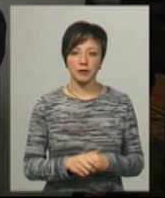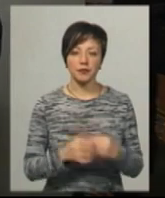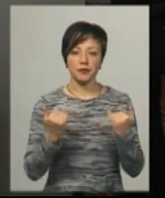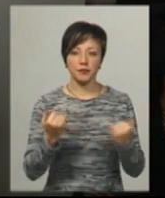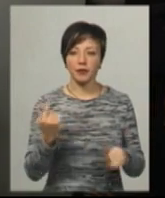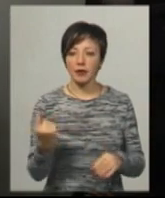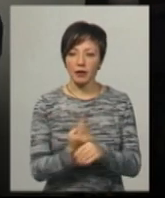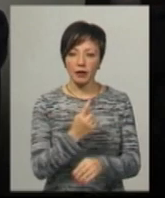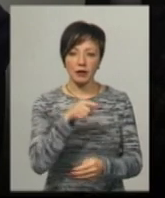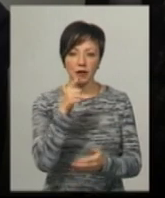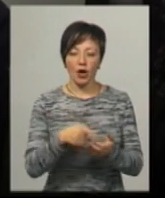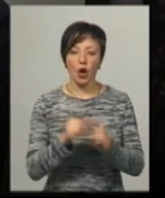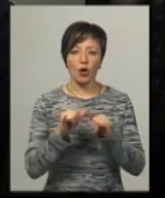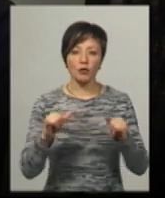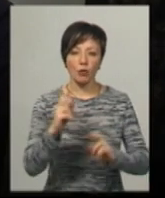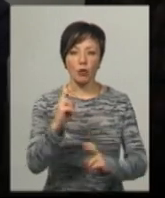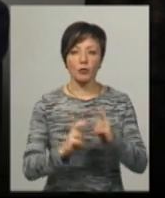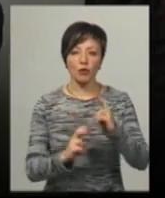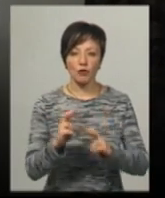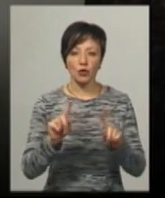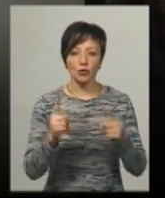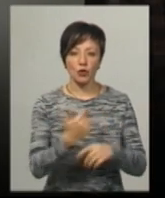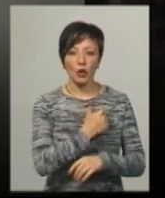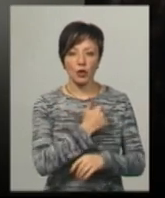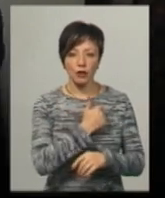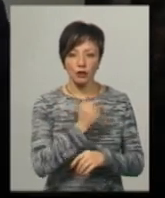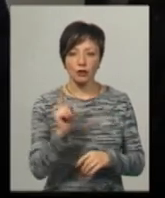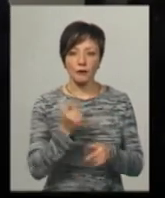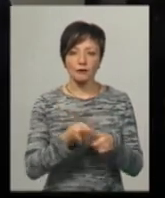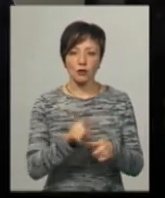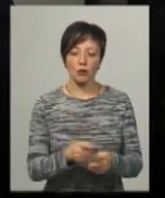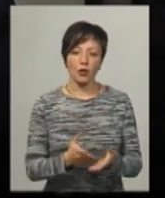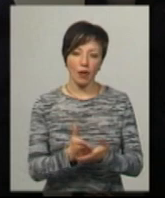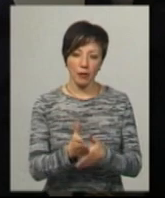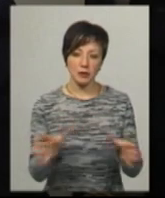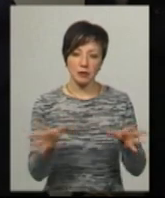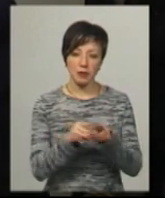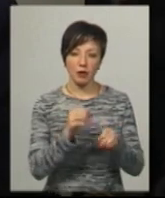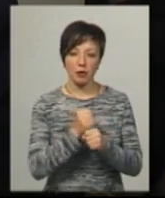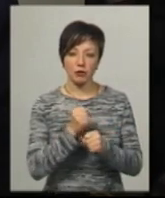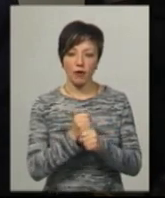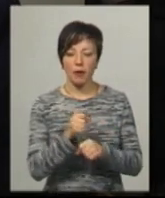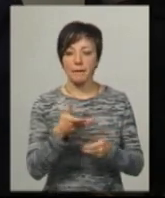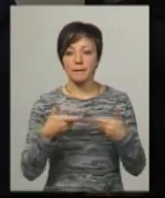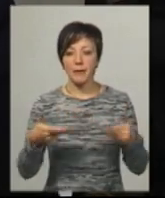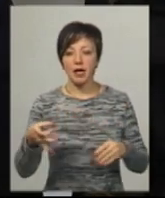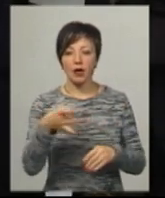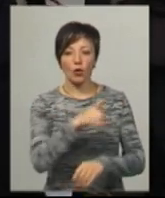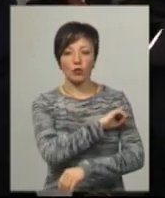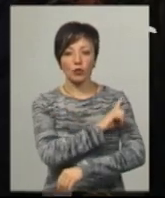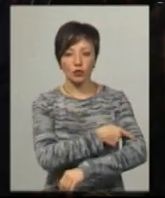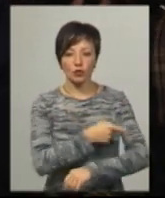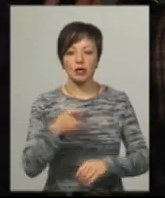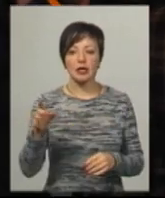перше питання – це розвиток промисловості. І дуже хотілося, щоб в цьому напрямку ми спільно працювали. Тому що ми регіон потужний,